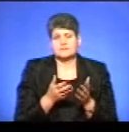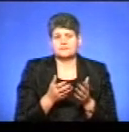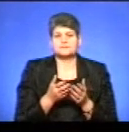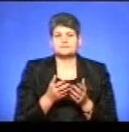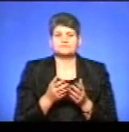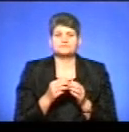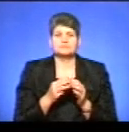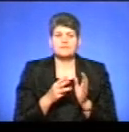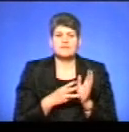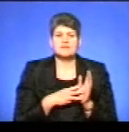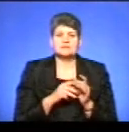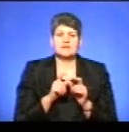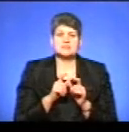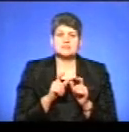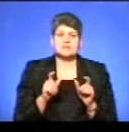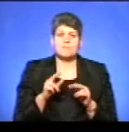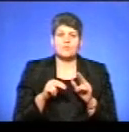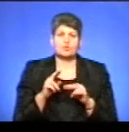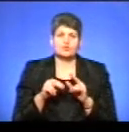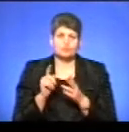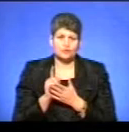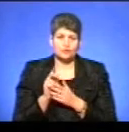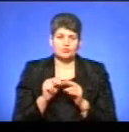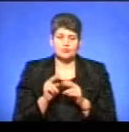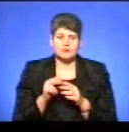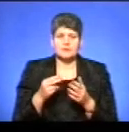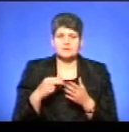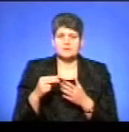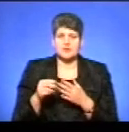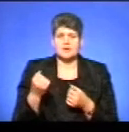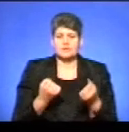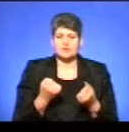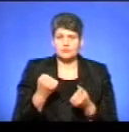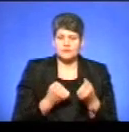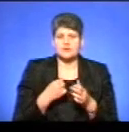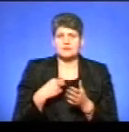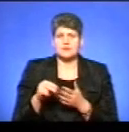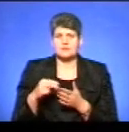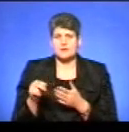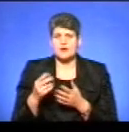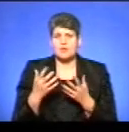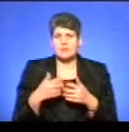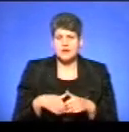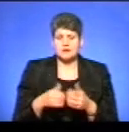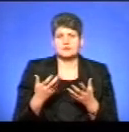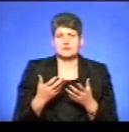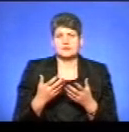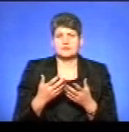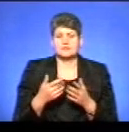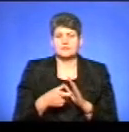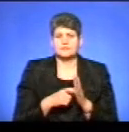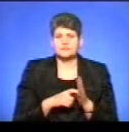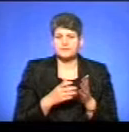18 амбулаторій у нас має будуватися, придбання автотранспорту, придбання обладнання до амбулаторій,